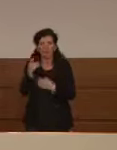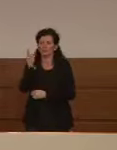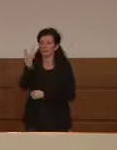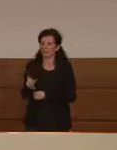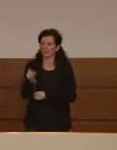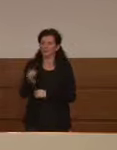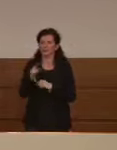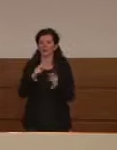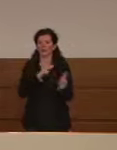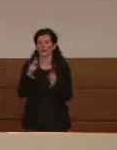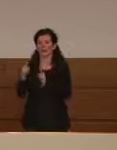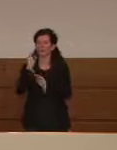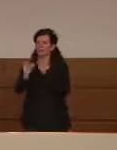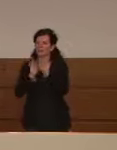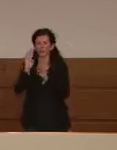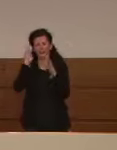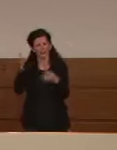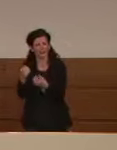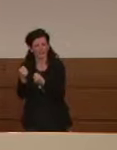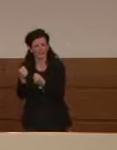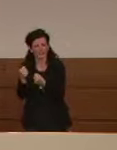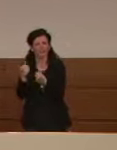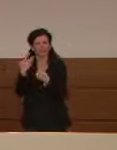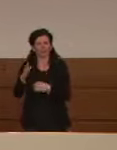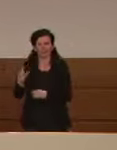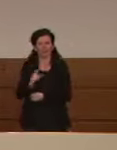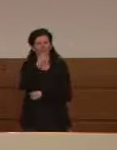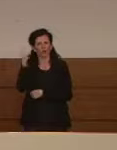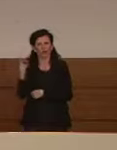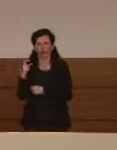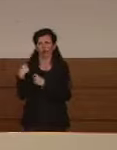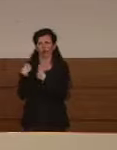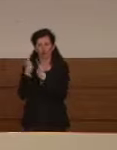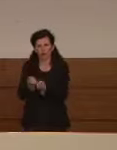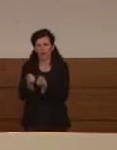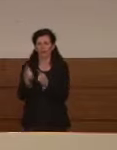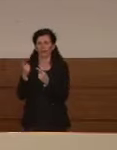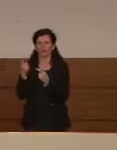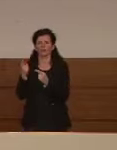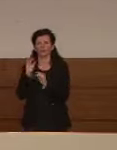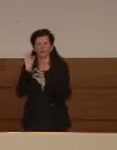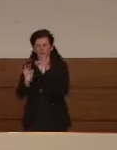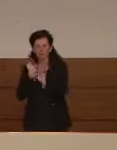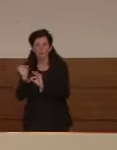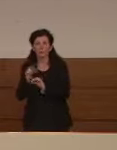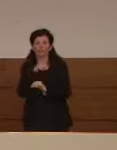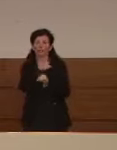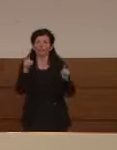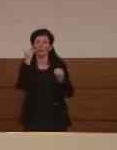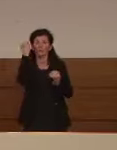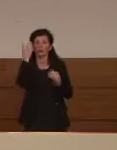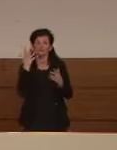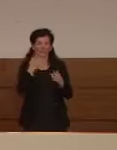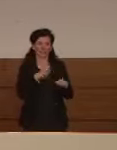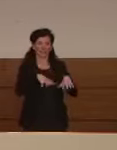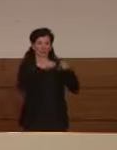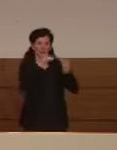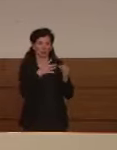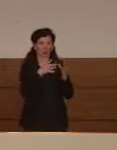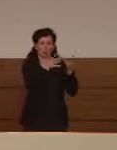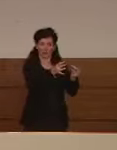terapia intensiva un certo numero di giorni. Quindi voi dovete tenere conto, momento del contagio, momento della comparsa dei sintomi,